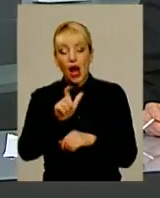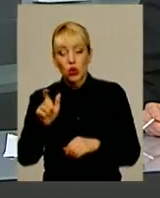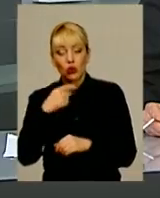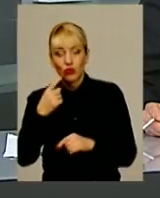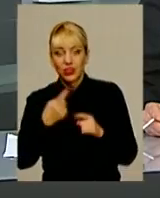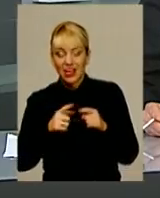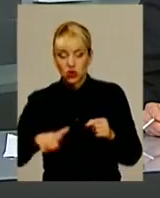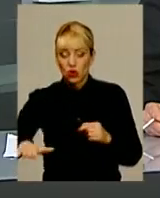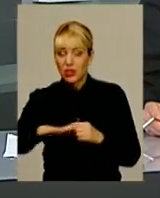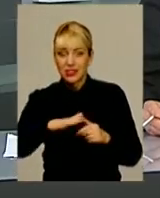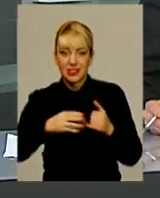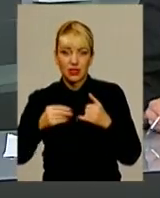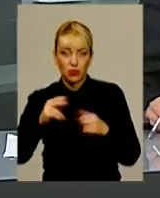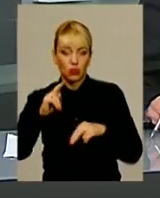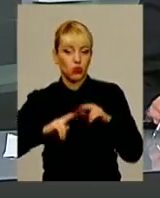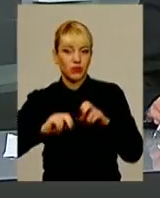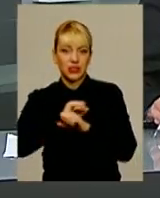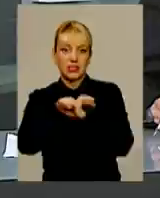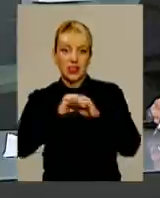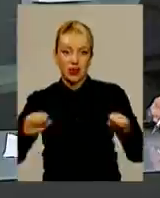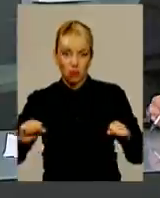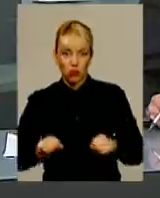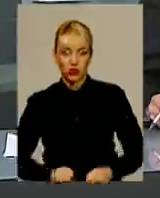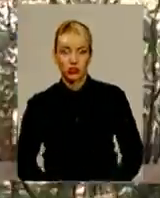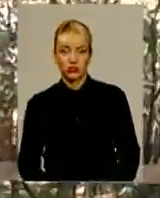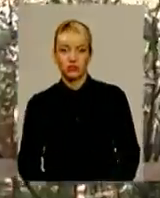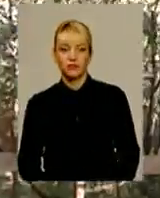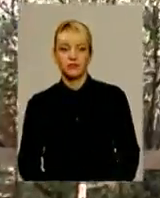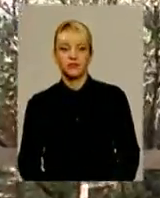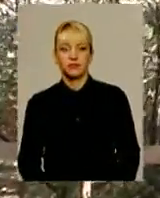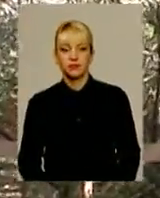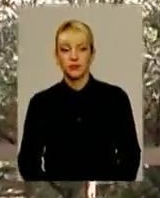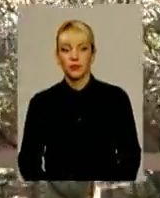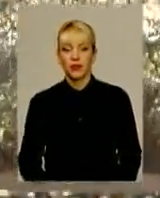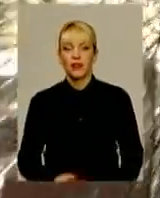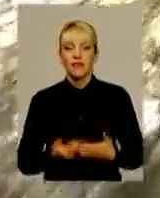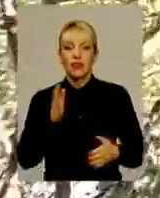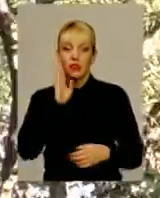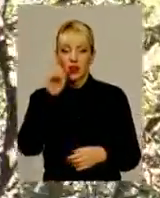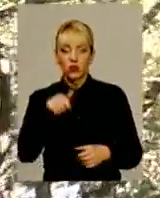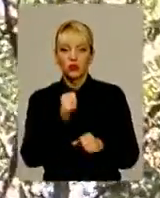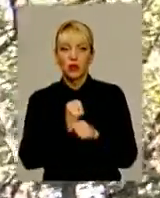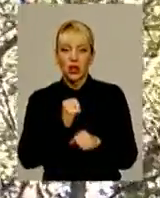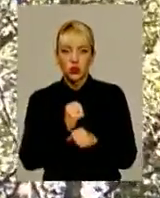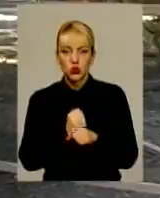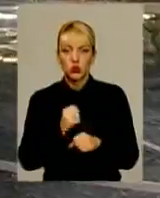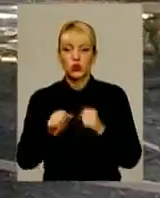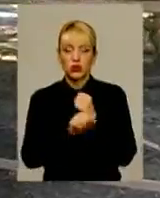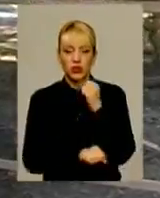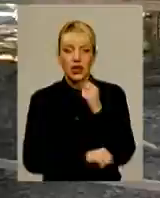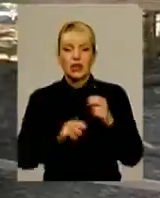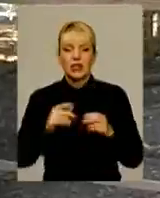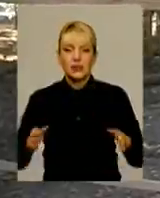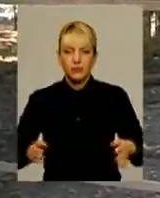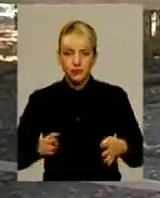будуватися не можна. Подробиці замить у сюжеті. Відранку тут працюють комунальники, зводять дерев'яний